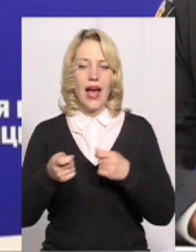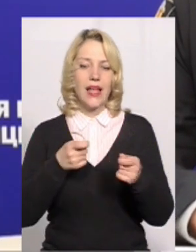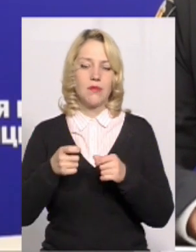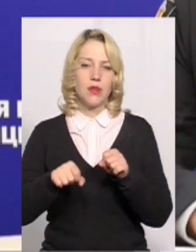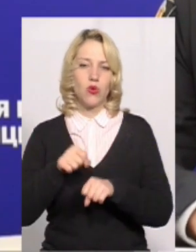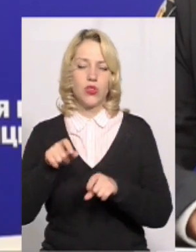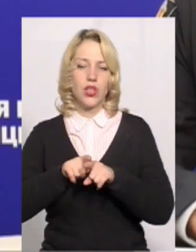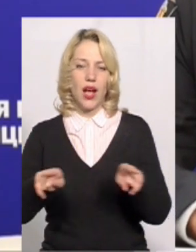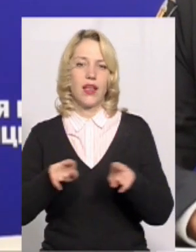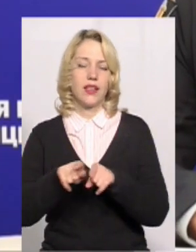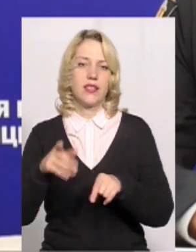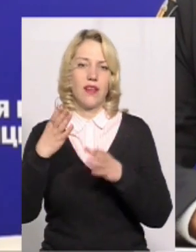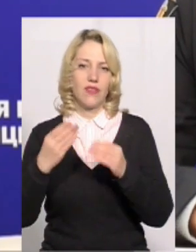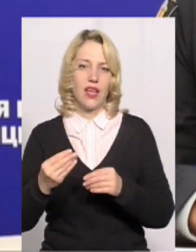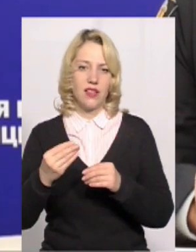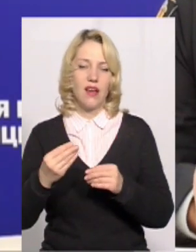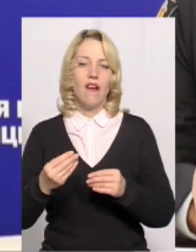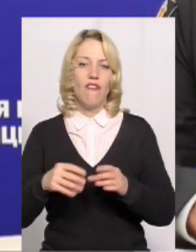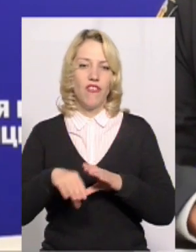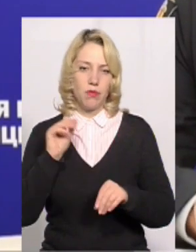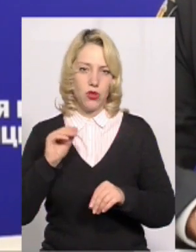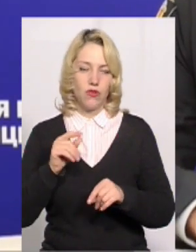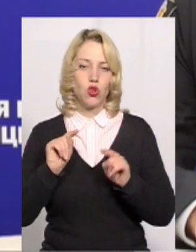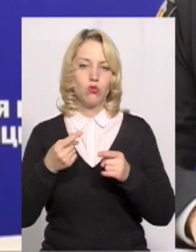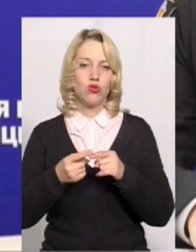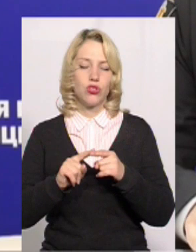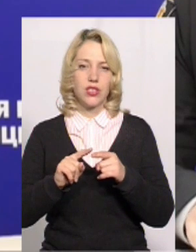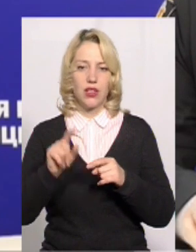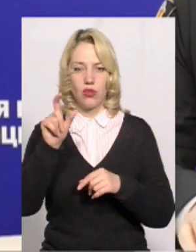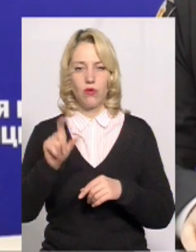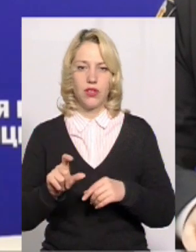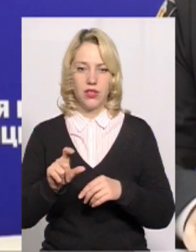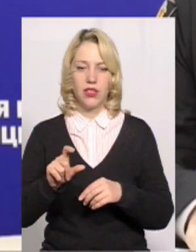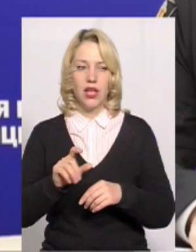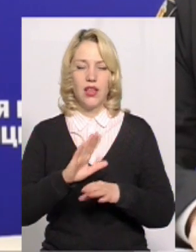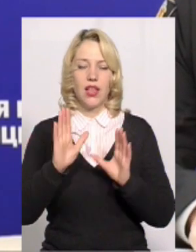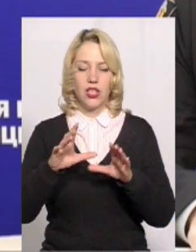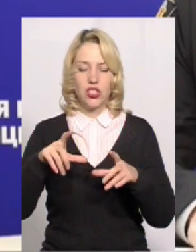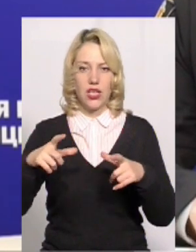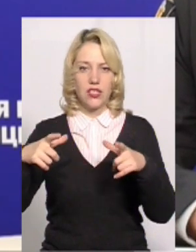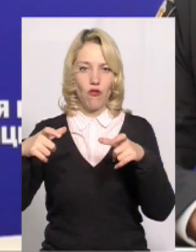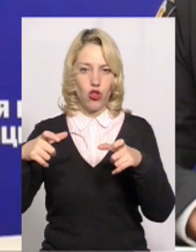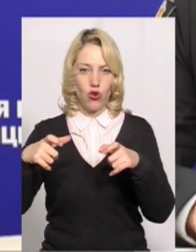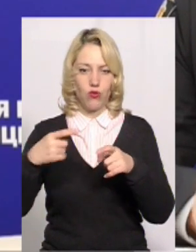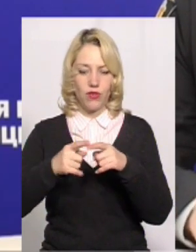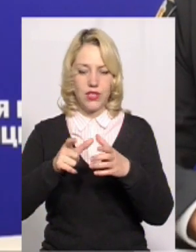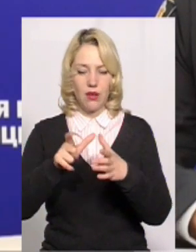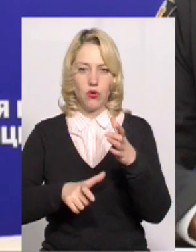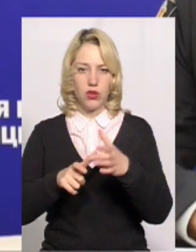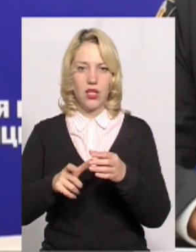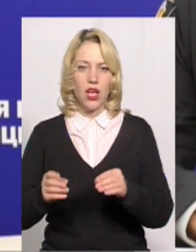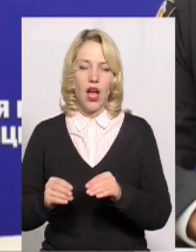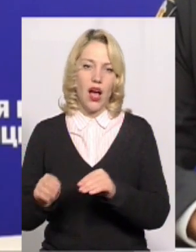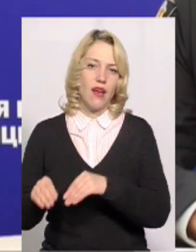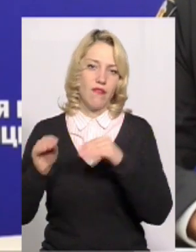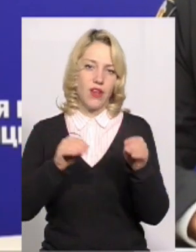саме агітація в день виборів. Тому що зазначений громадянин не лише сфотографував свій бюлетень, але й виклав його в